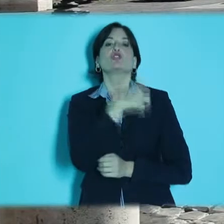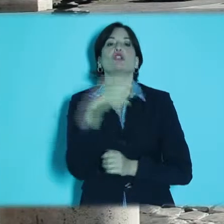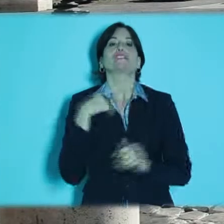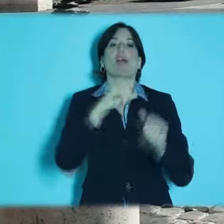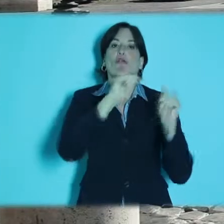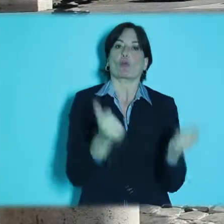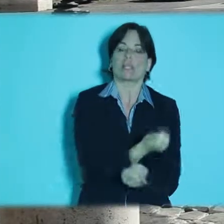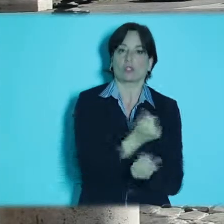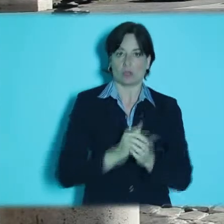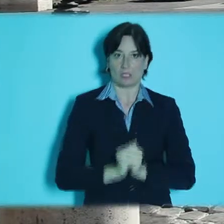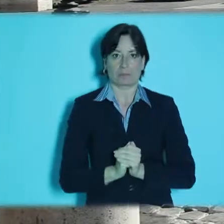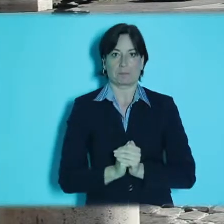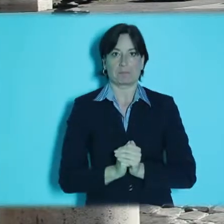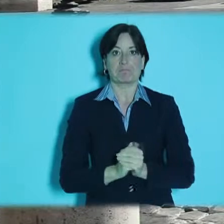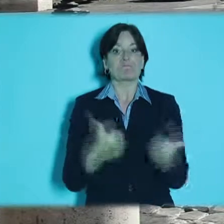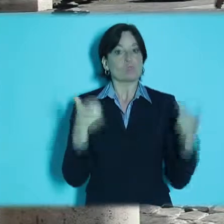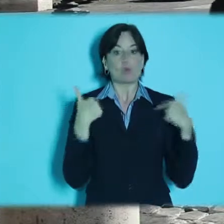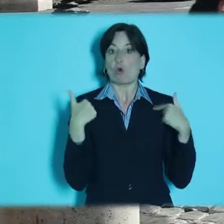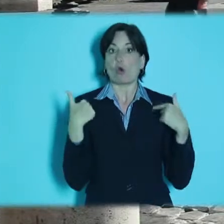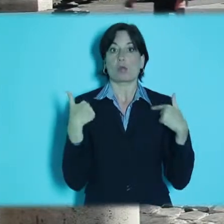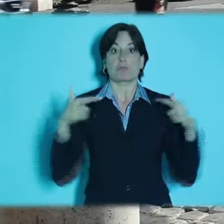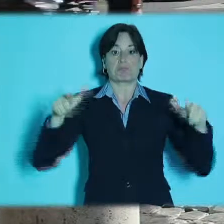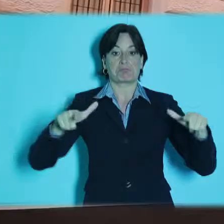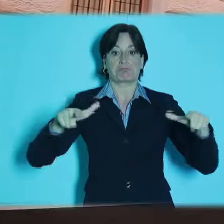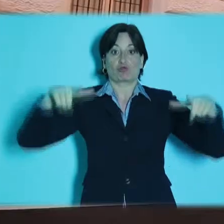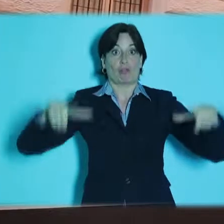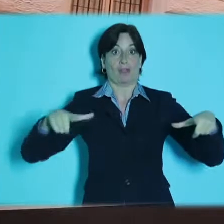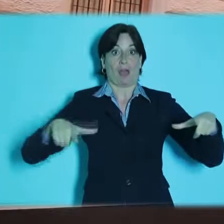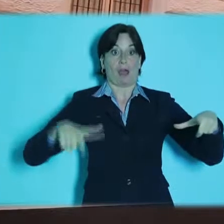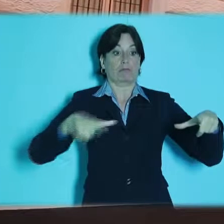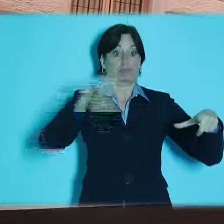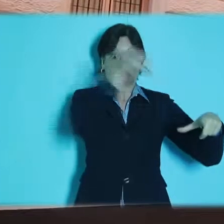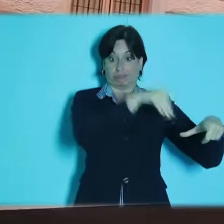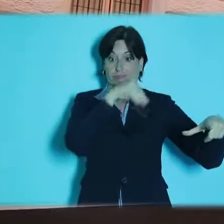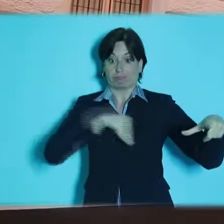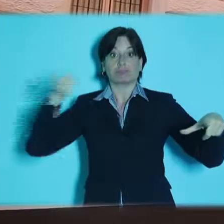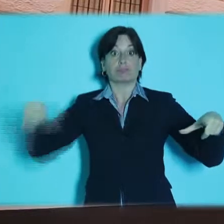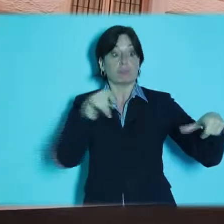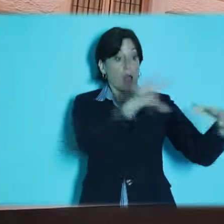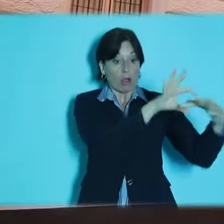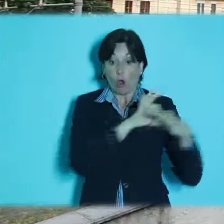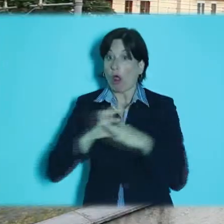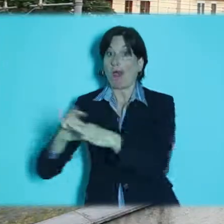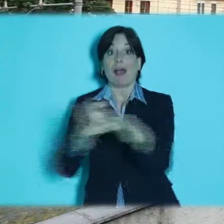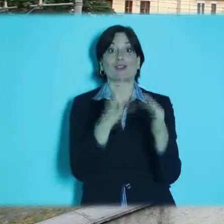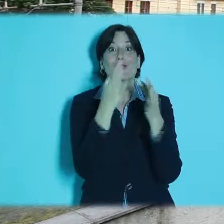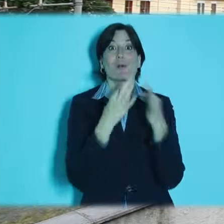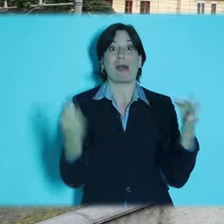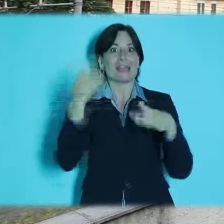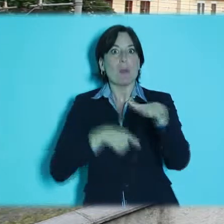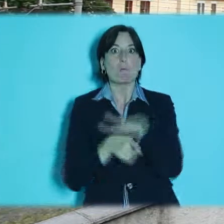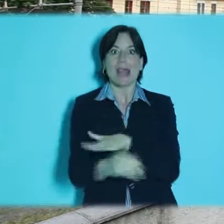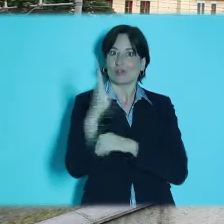'area dell'insegnamento di scienze della formazione. Quindi siamo dislocati lungo un asse della città ben